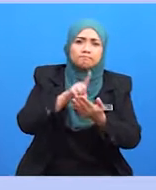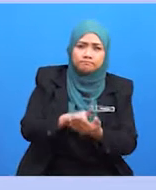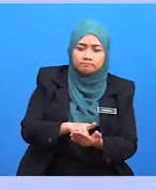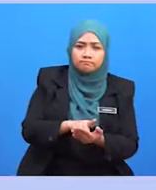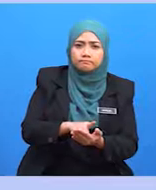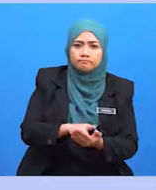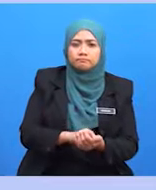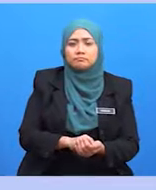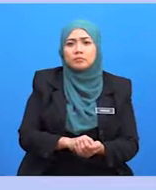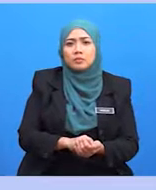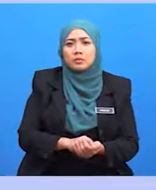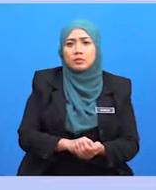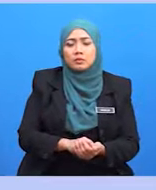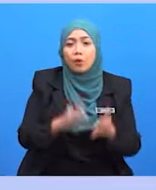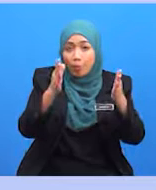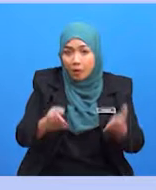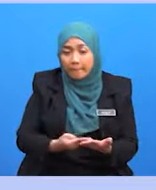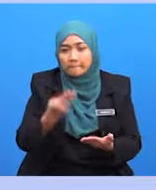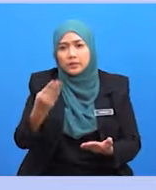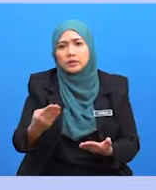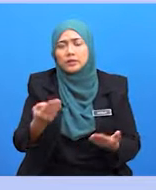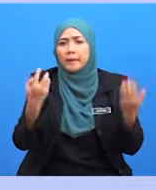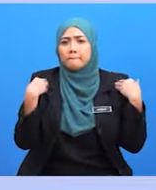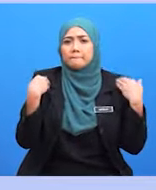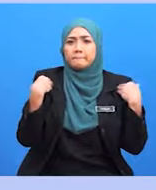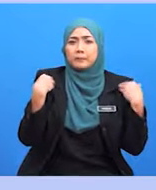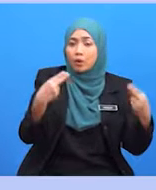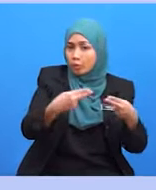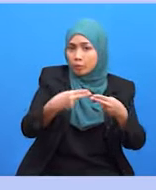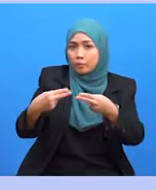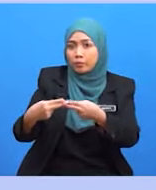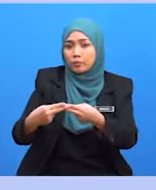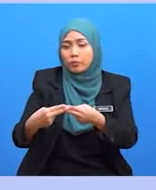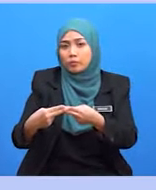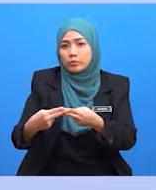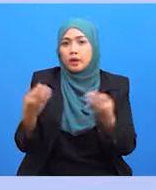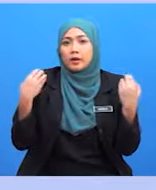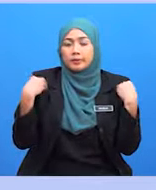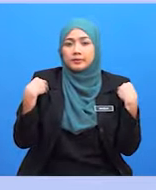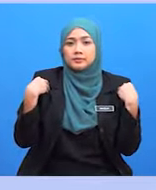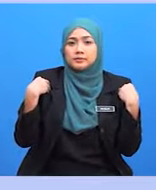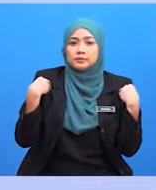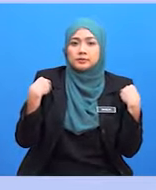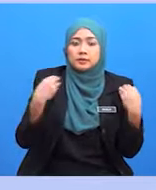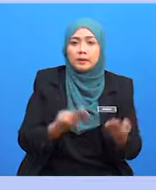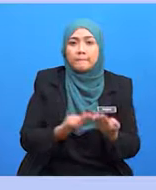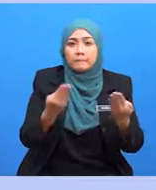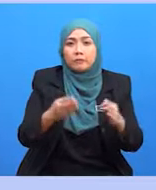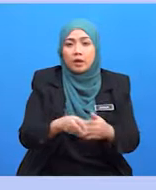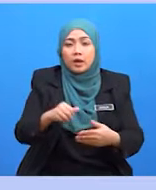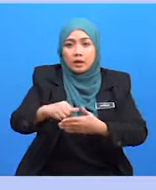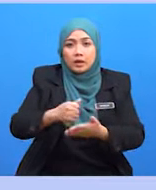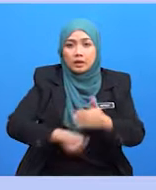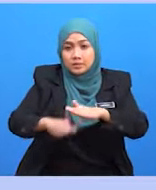pembeli menghubungkan cerita yang lebih kuat daripada fakta asas kodak anda. Apa